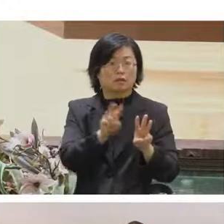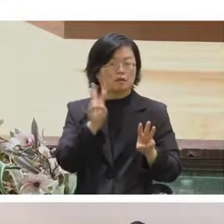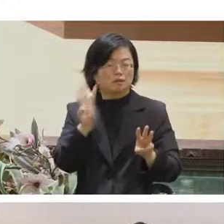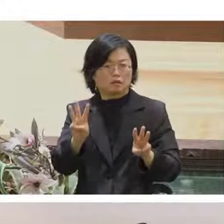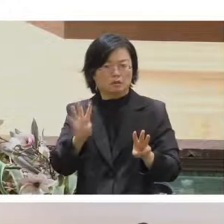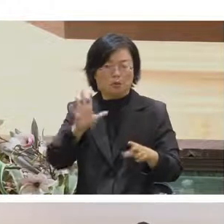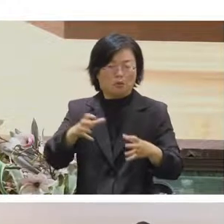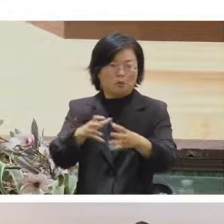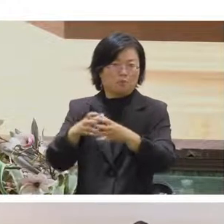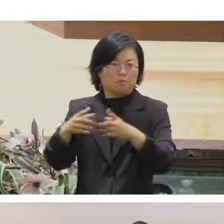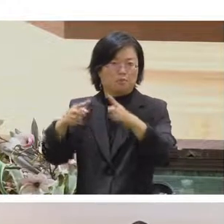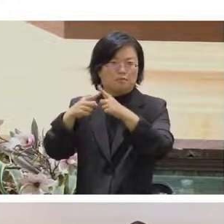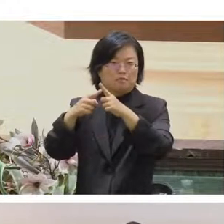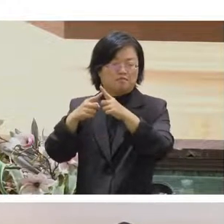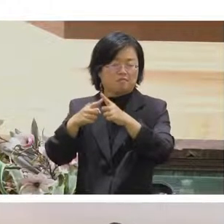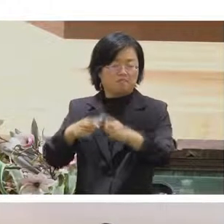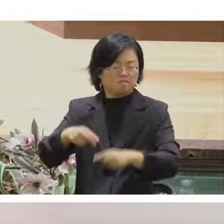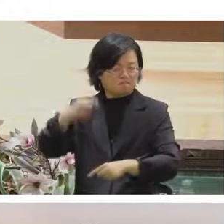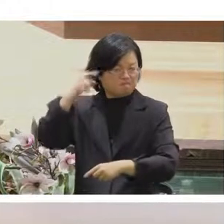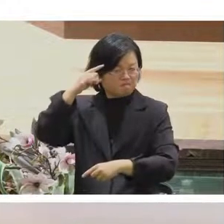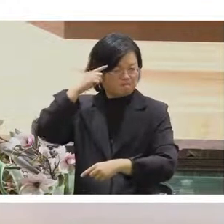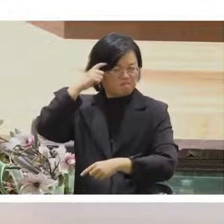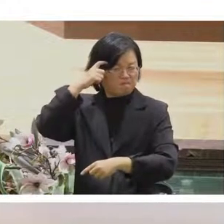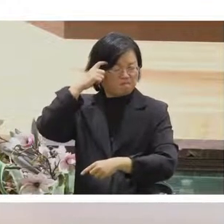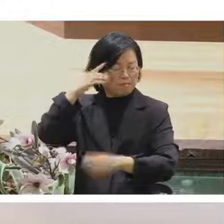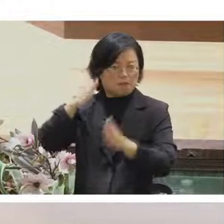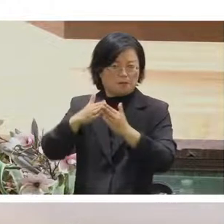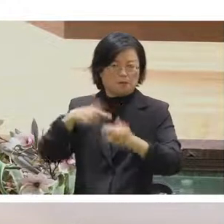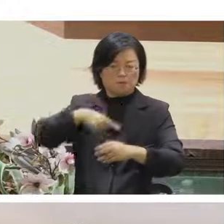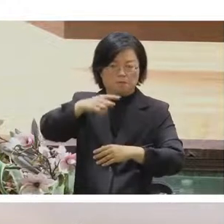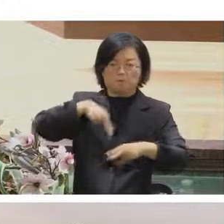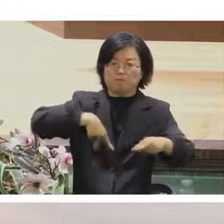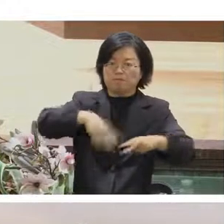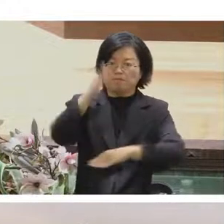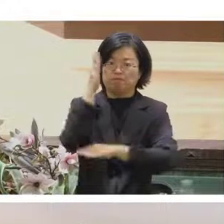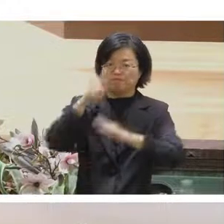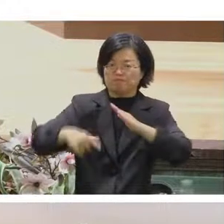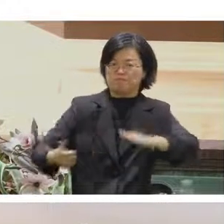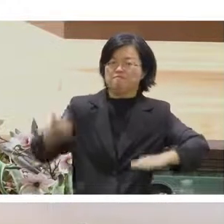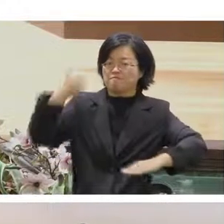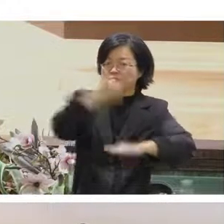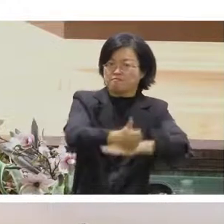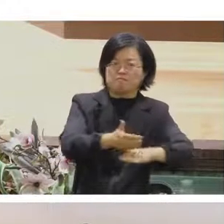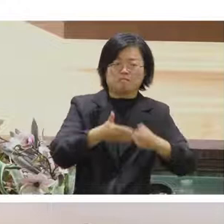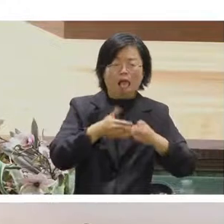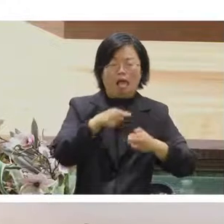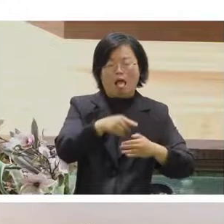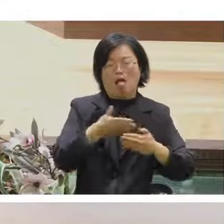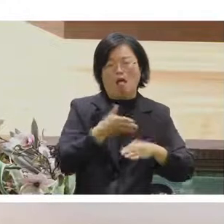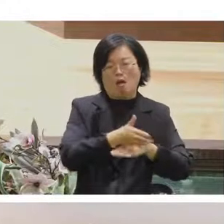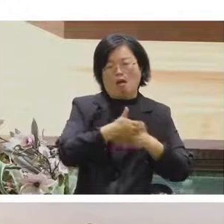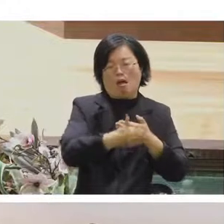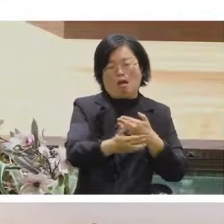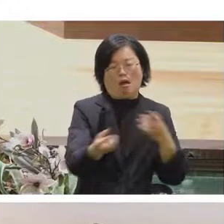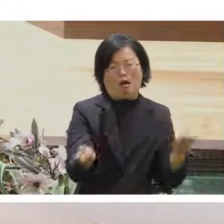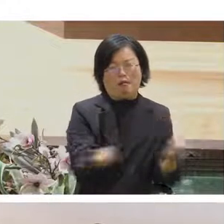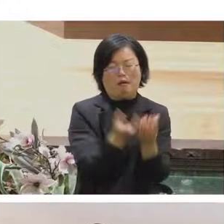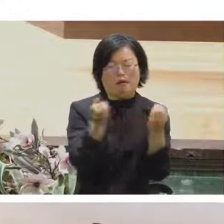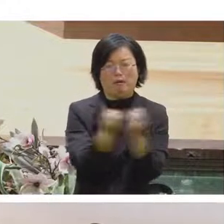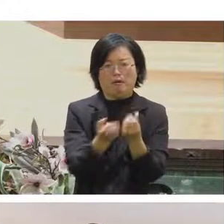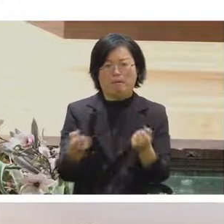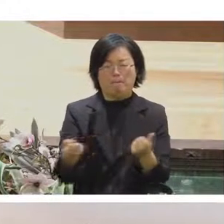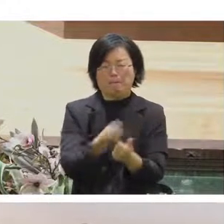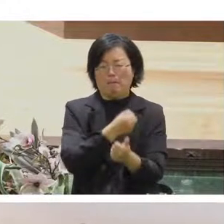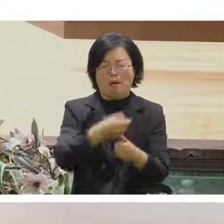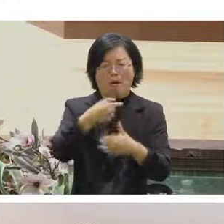群人就決定要去佔領行政院那這個過程就比較悲傷一點了這樣因為會發生很多流血的衝突這樣